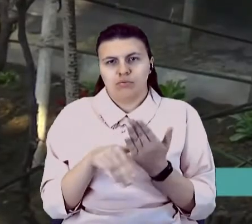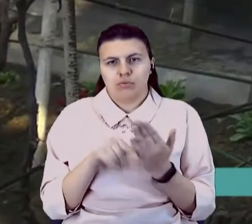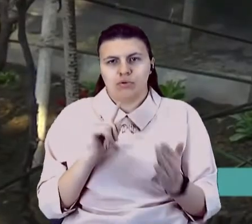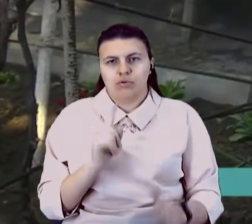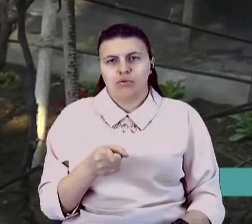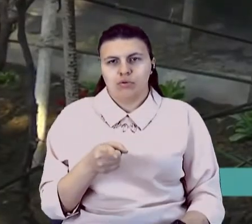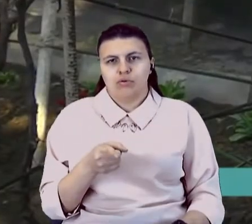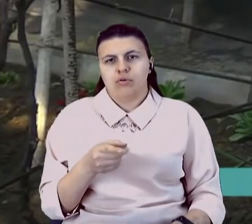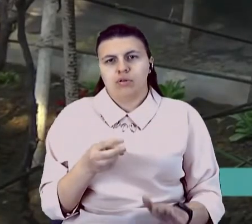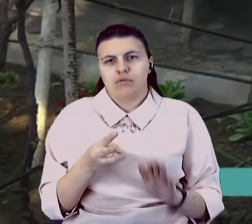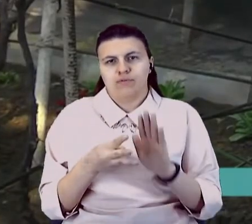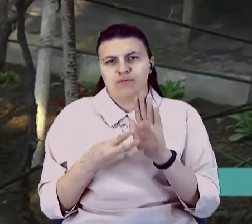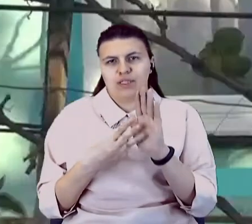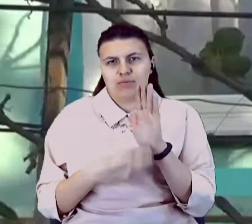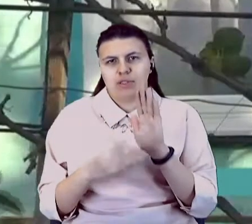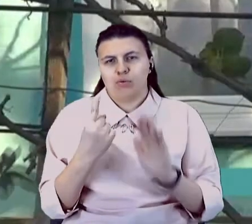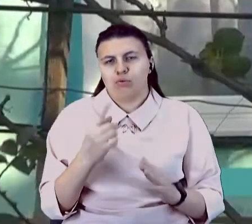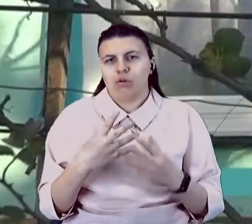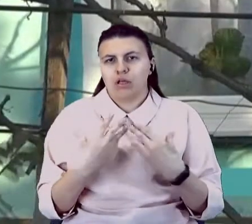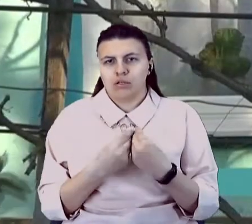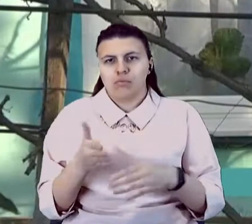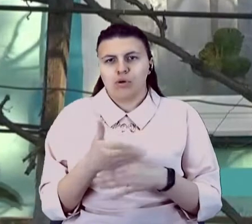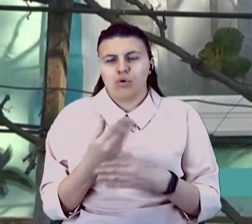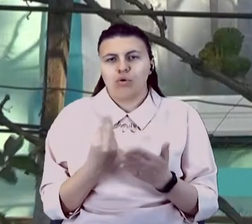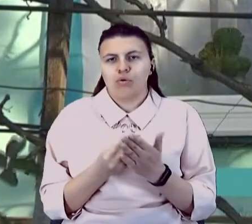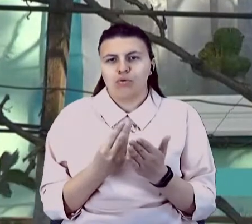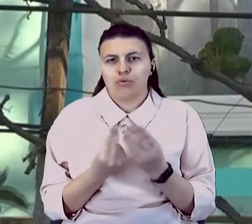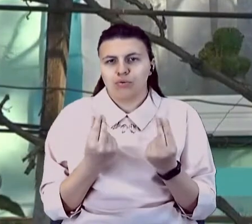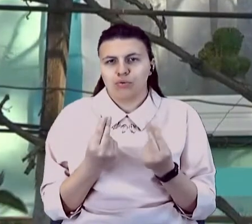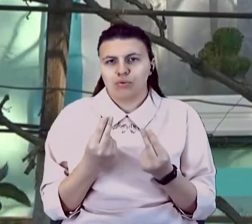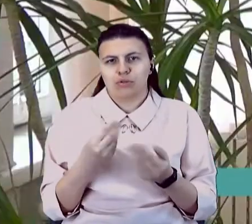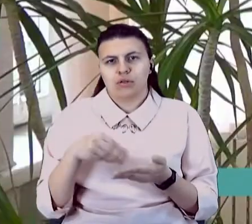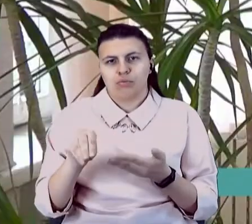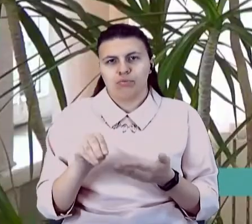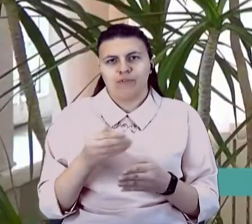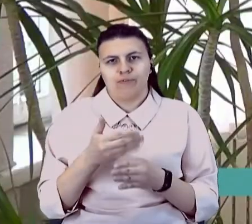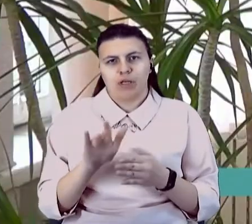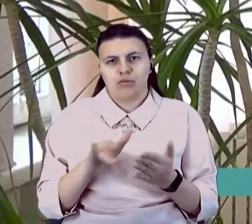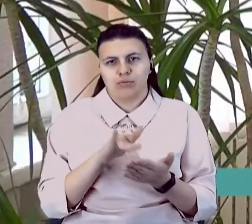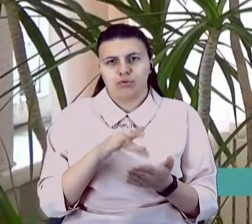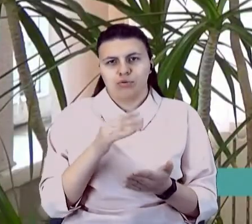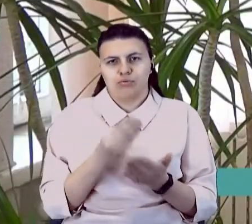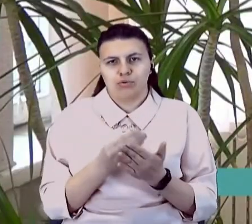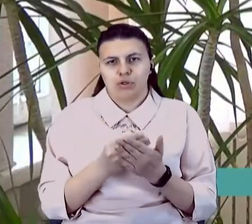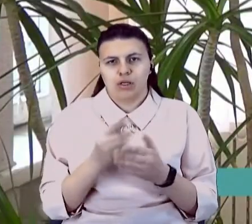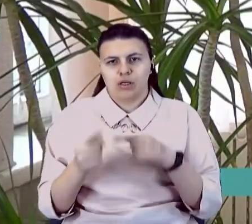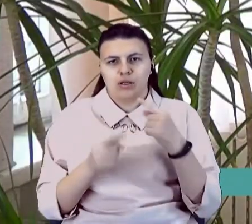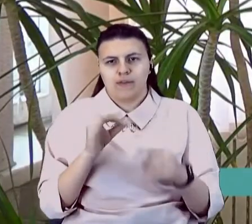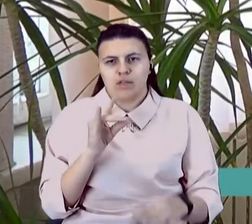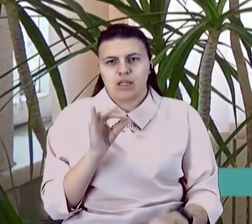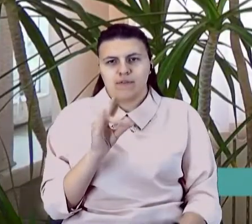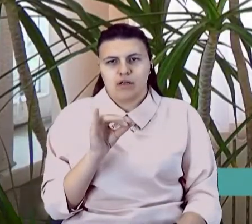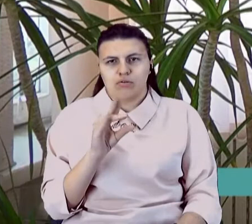родина з Маріуполя. Гроші на закупівлю твердого палива виділять з міського бюджету, каже Віта Іваннікова. На 2020